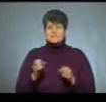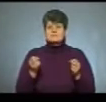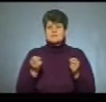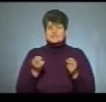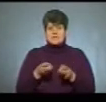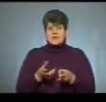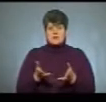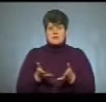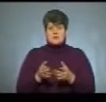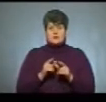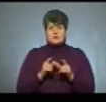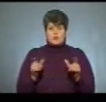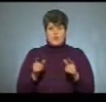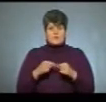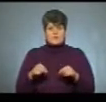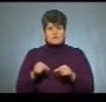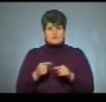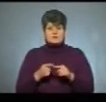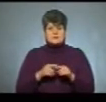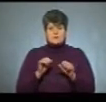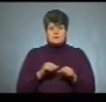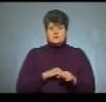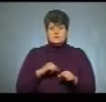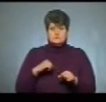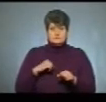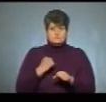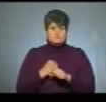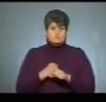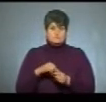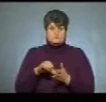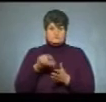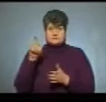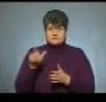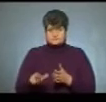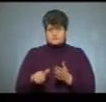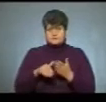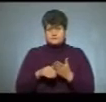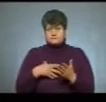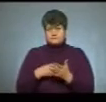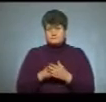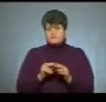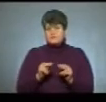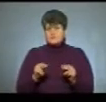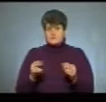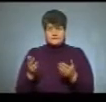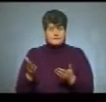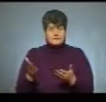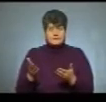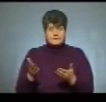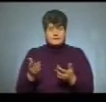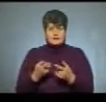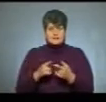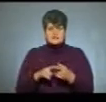скажімо, установами, організаціями. Це може самостійно зробити учасник або з допомогою свого вчителя. Це